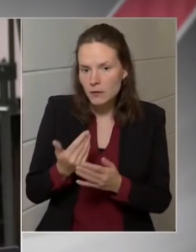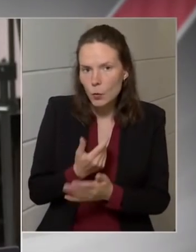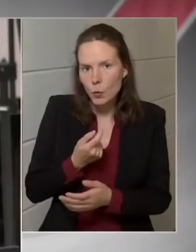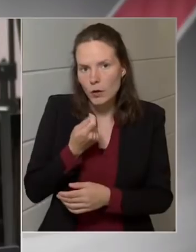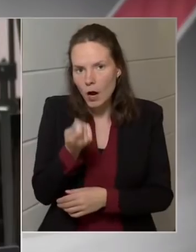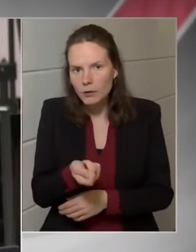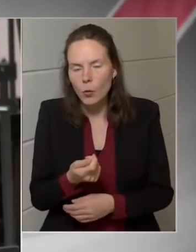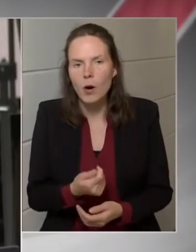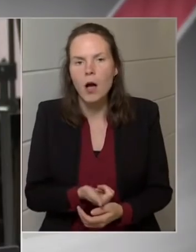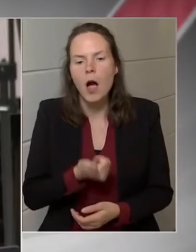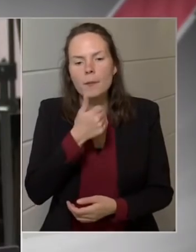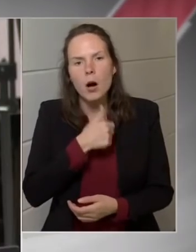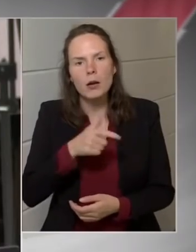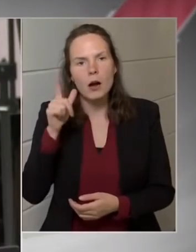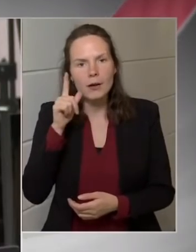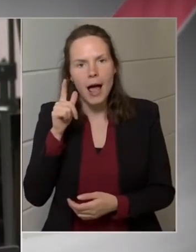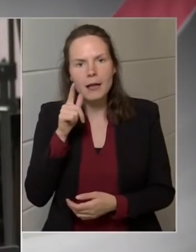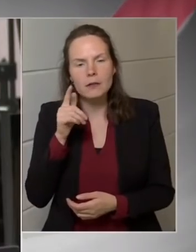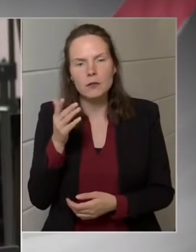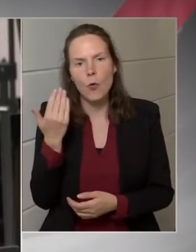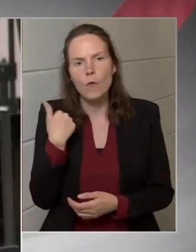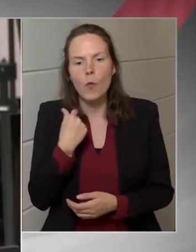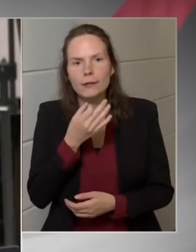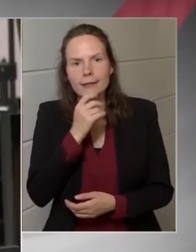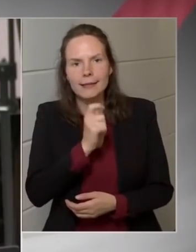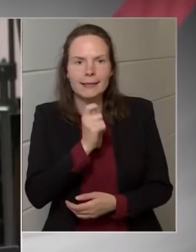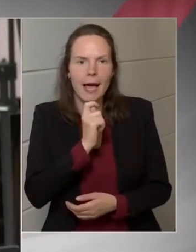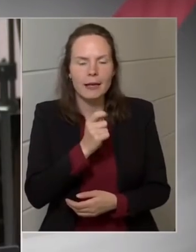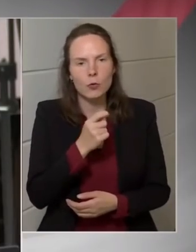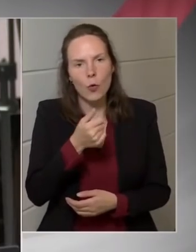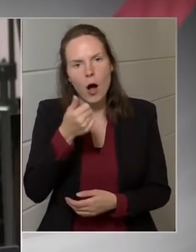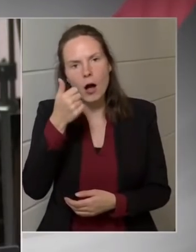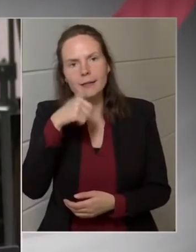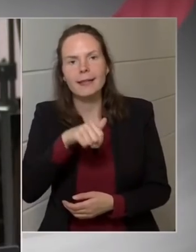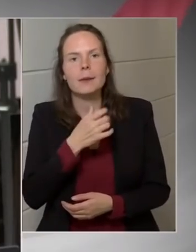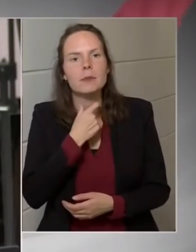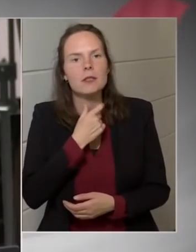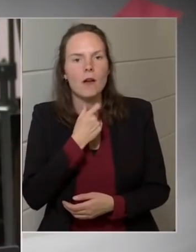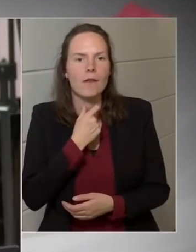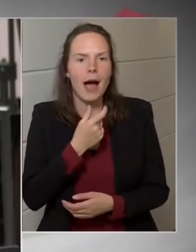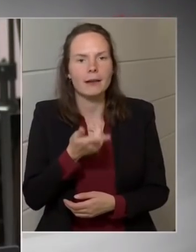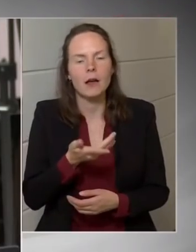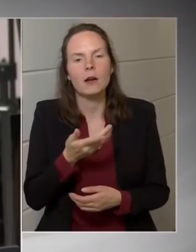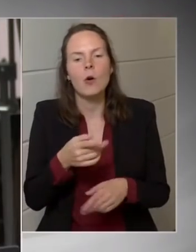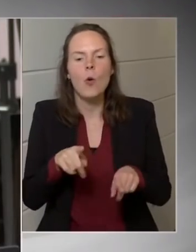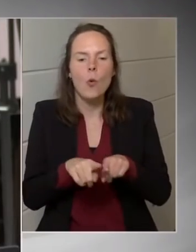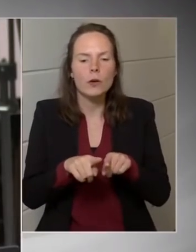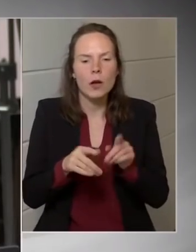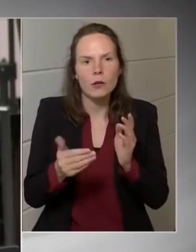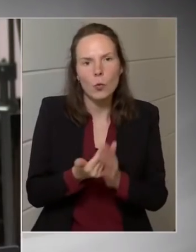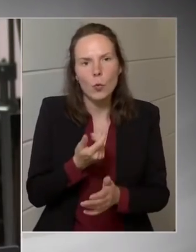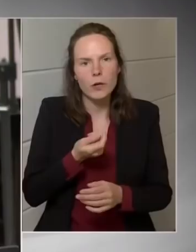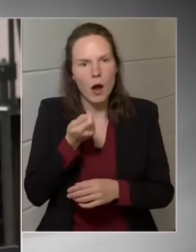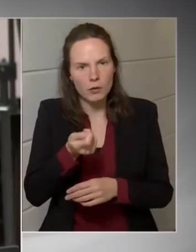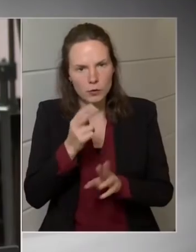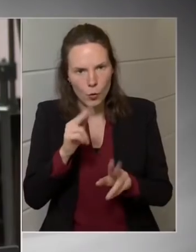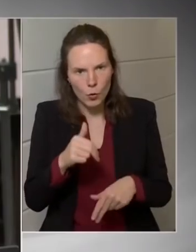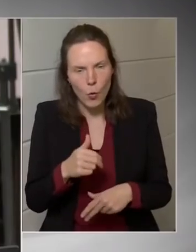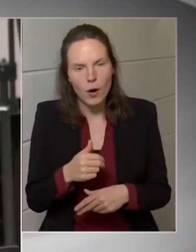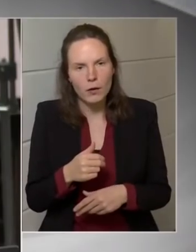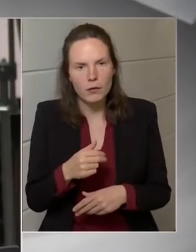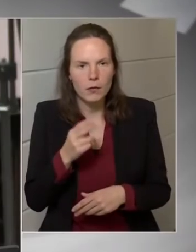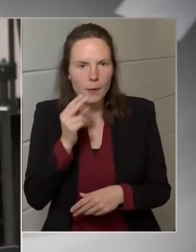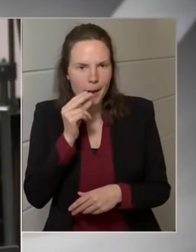helyezte, hogy ezt felülvizsgálják. Az sem zárta ki végérvényesen, hogy ezt megszüntetik. Lesz-e helyett új adónám?